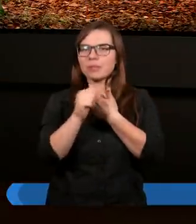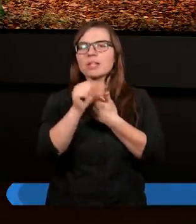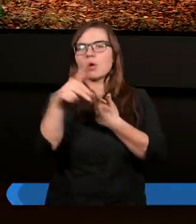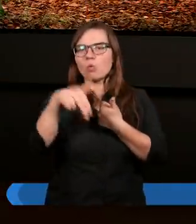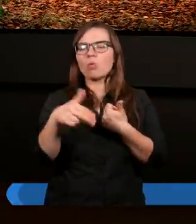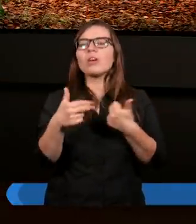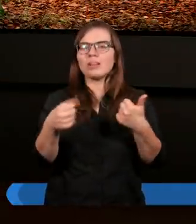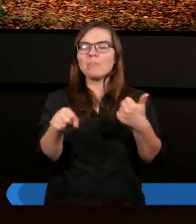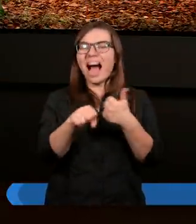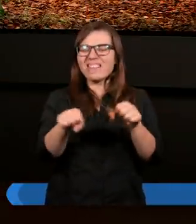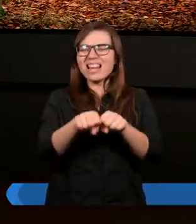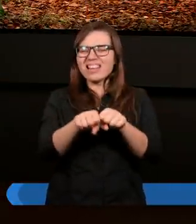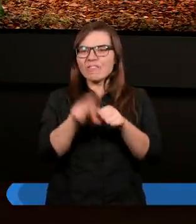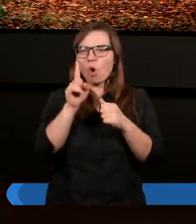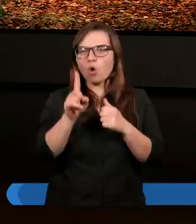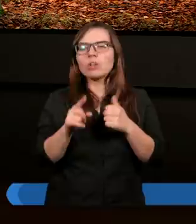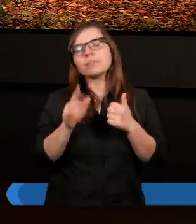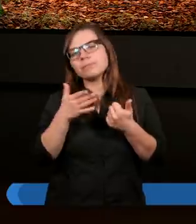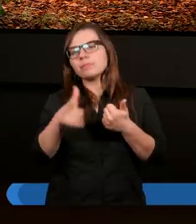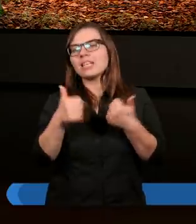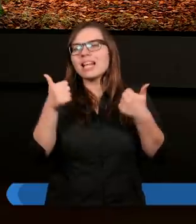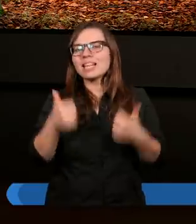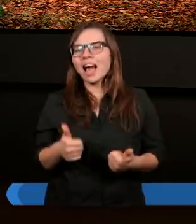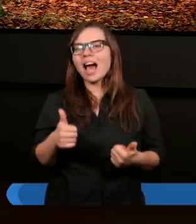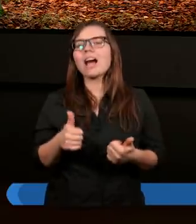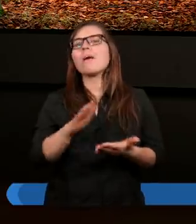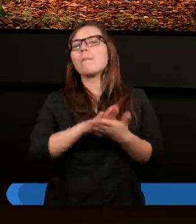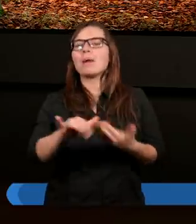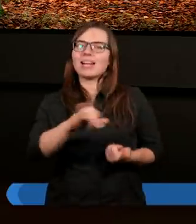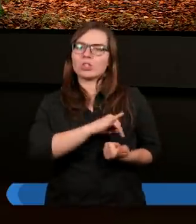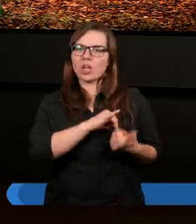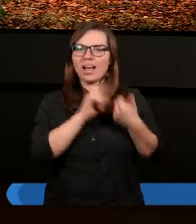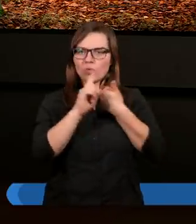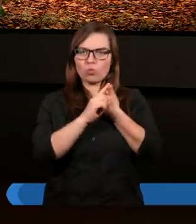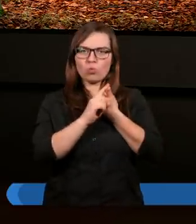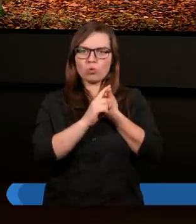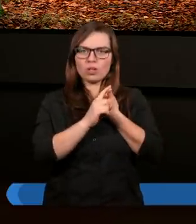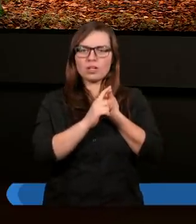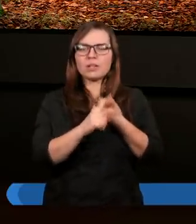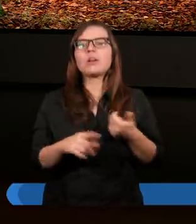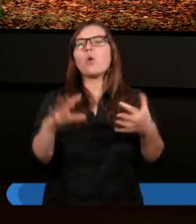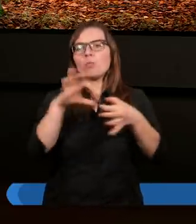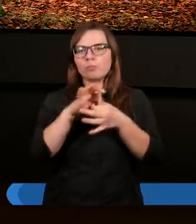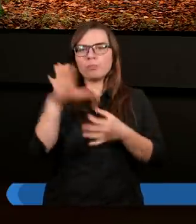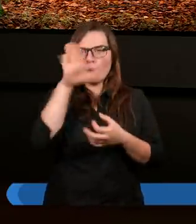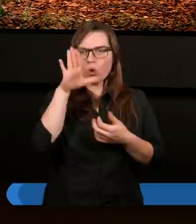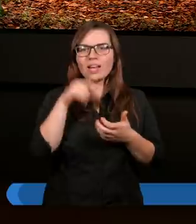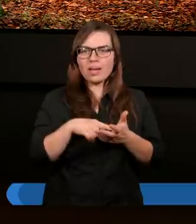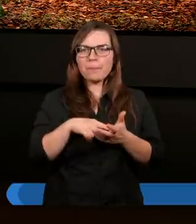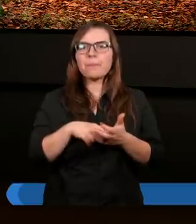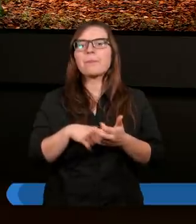sprawiedliwość, czyli stan bez grzechu, łączność z Bogiem.